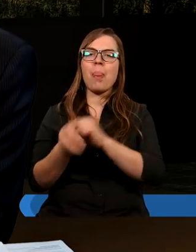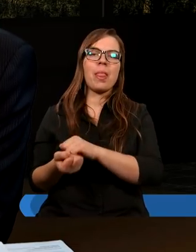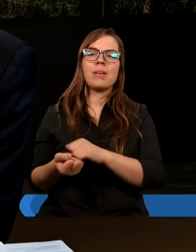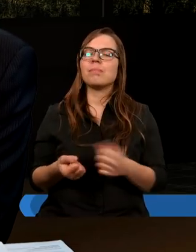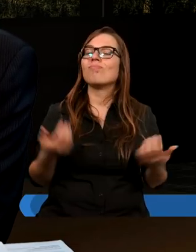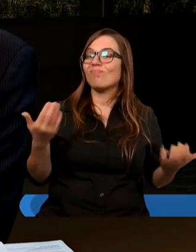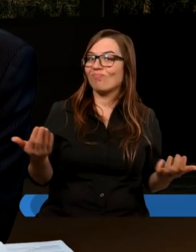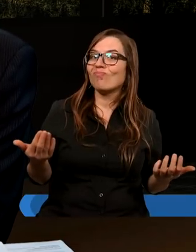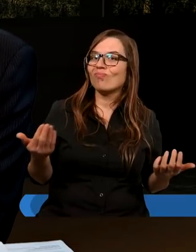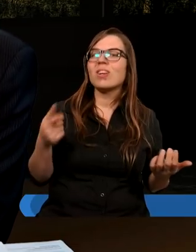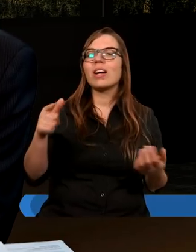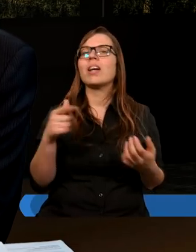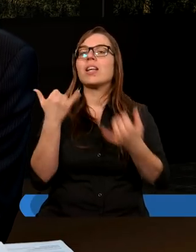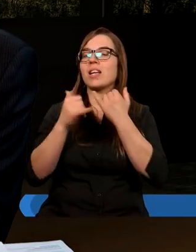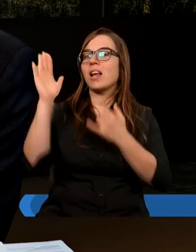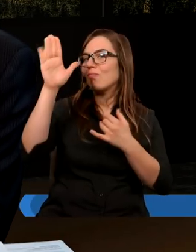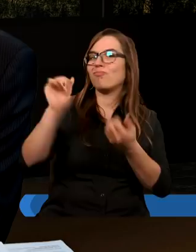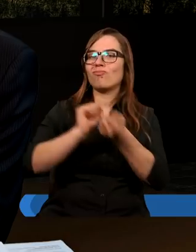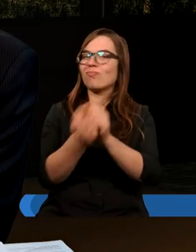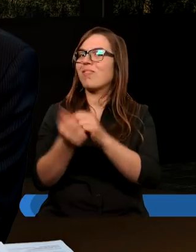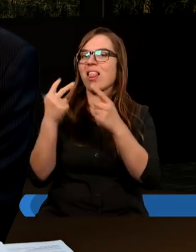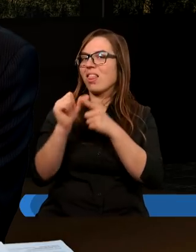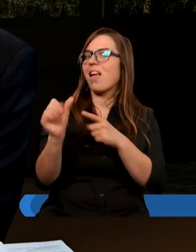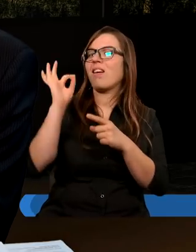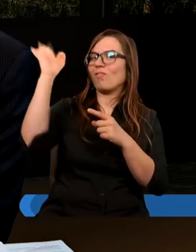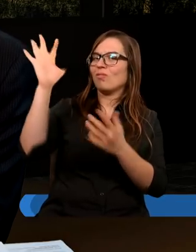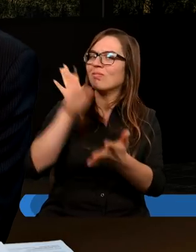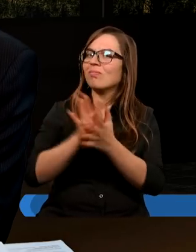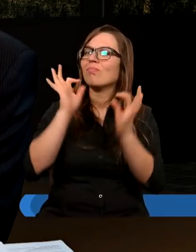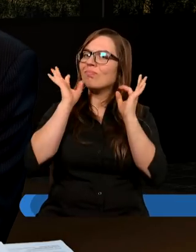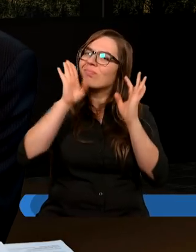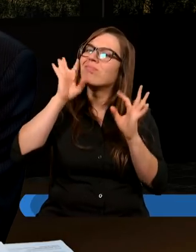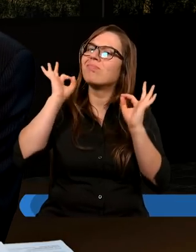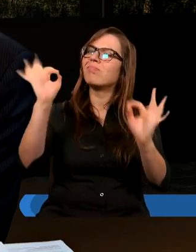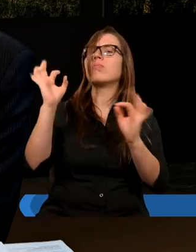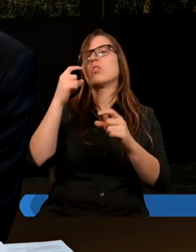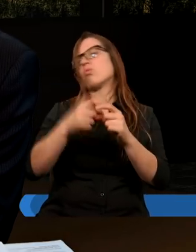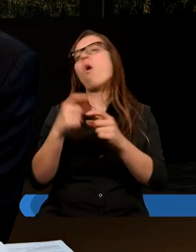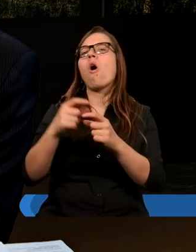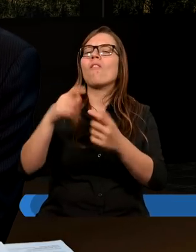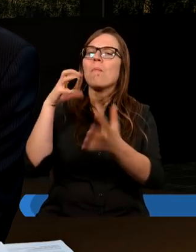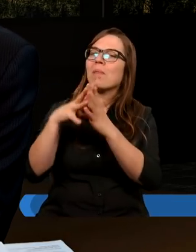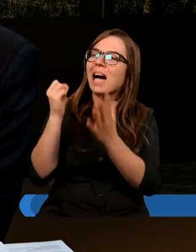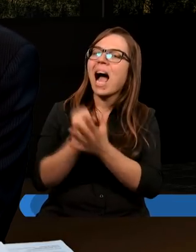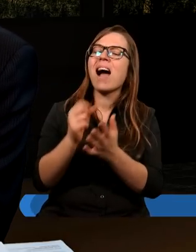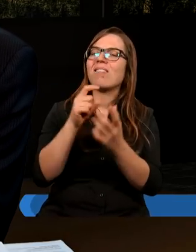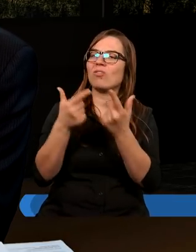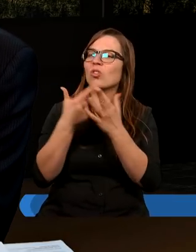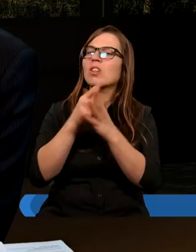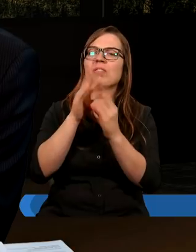A więc jeżeli Bóg jest niezmienny, Jego słowo jest niezmienne, Jego prawo jest niezmienne, bo